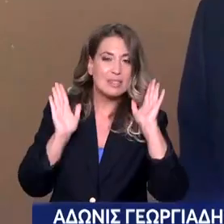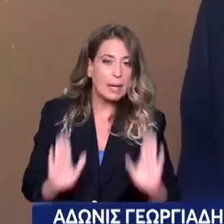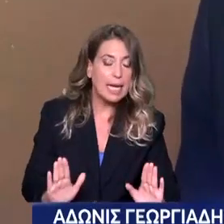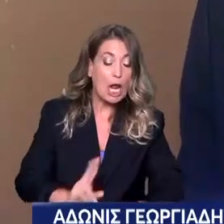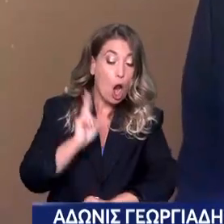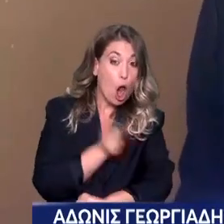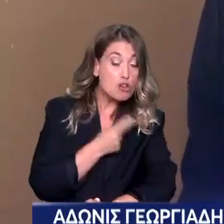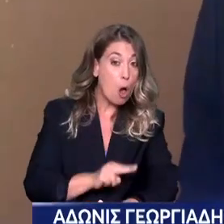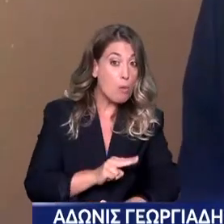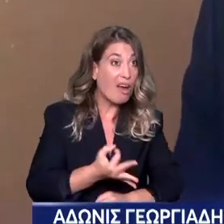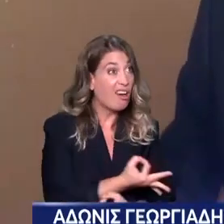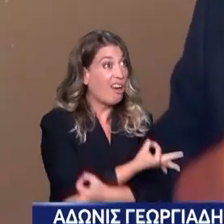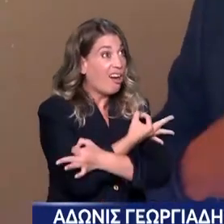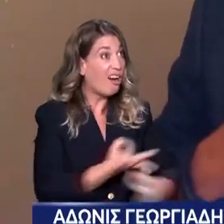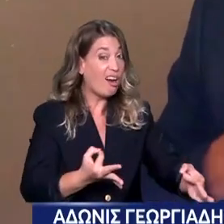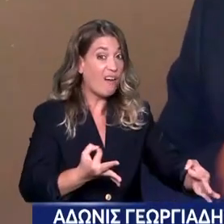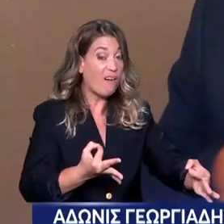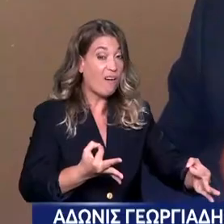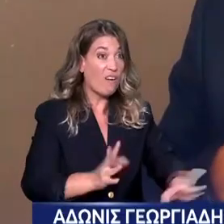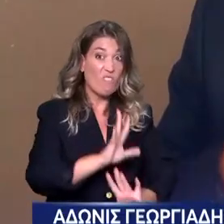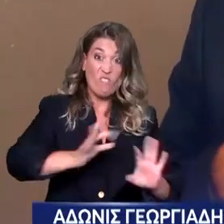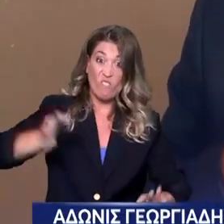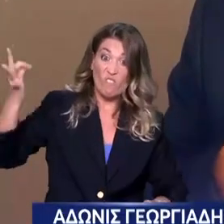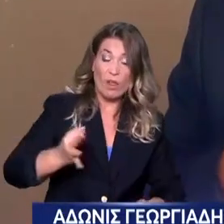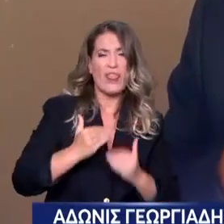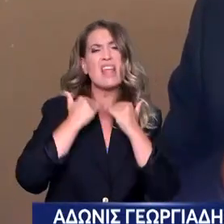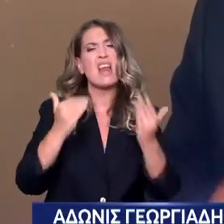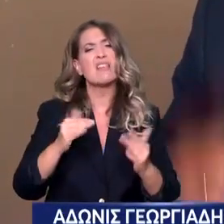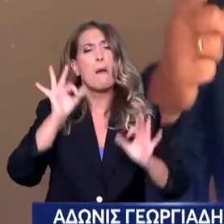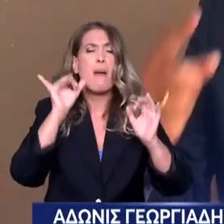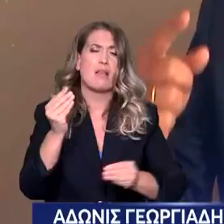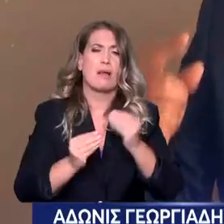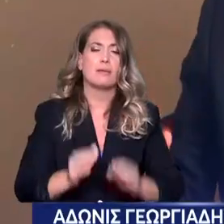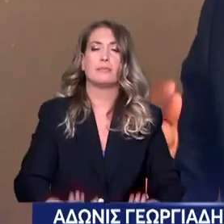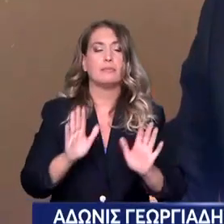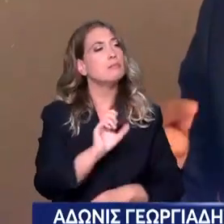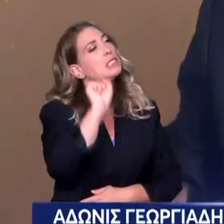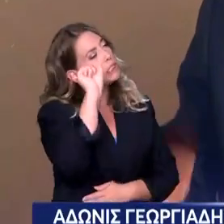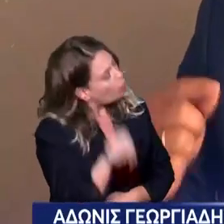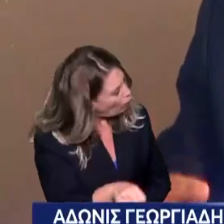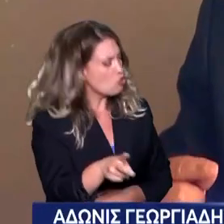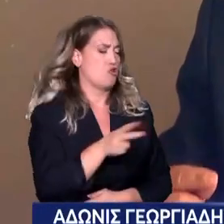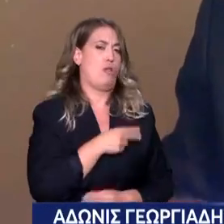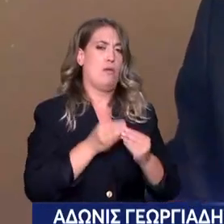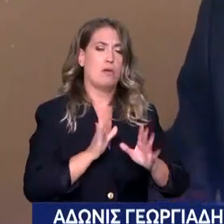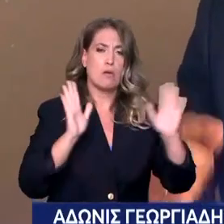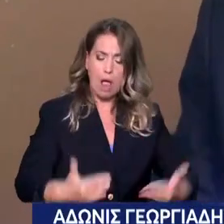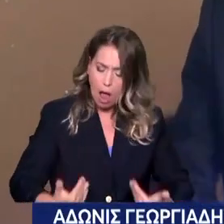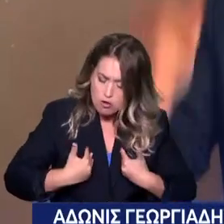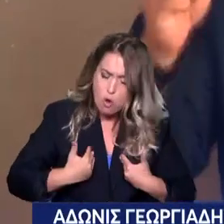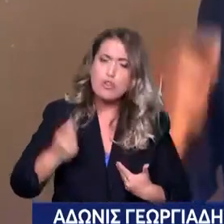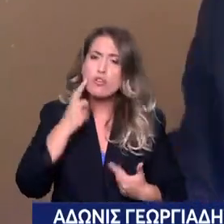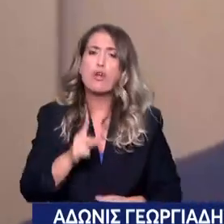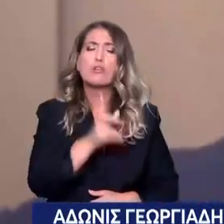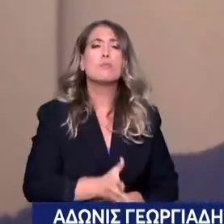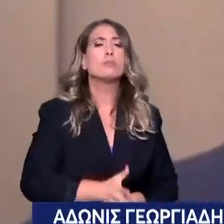Συμφωνούμε σ' αυτό Λέω Επειδή εγώ Ο Άδων Γεωριάδης Και κυρίως ο Πρωθυπουργός Ο Κυριάγος Μησοτάκης Δεν